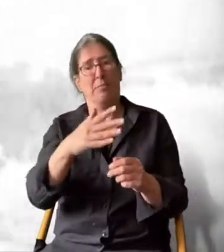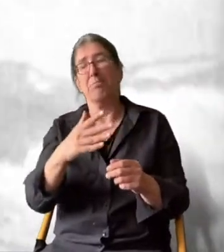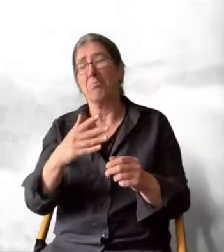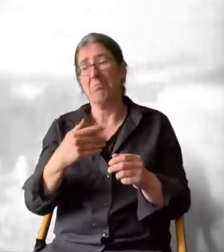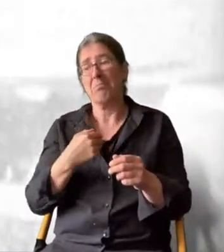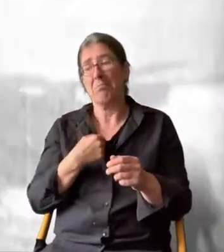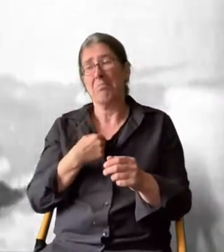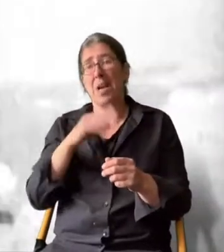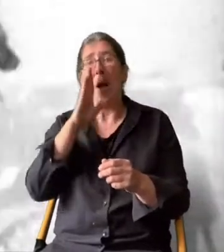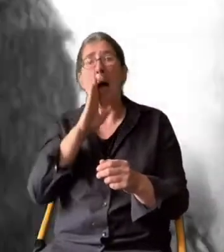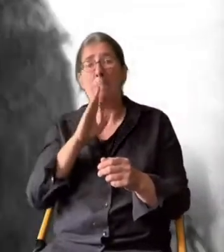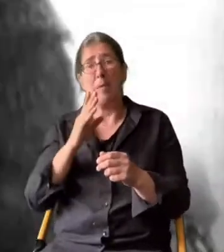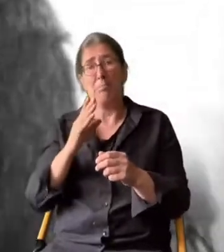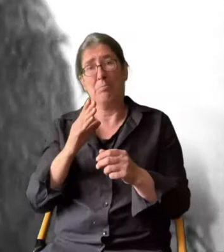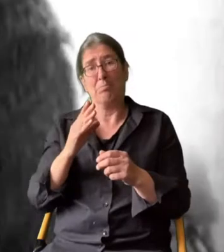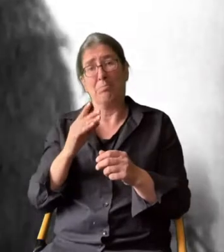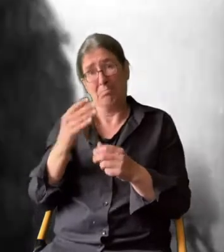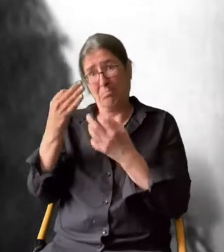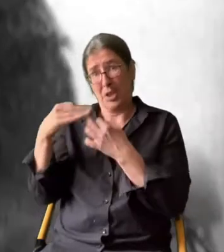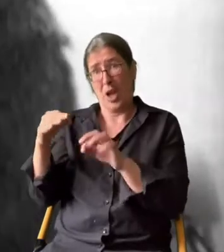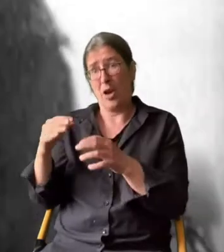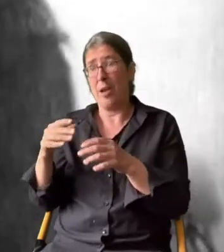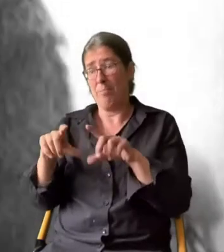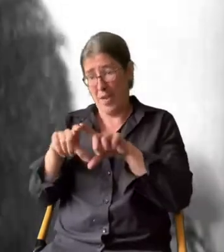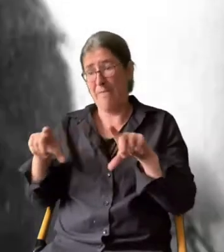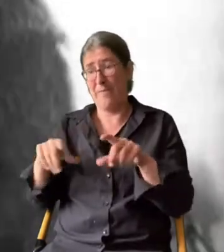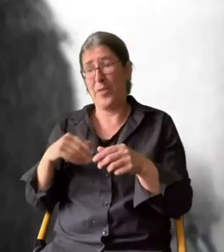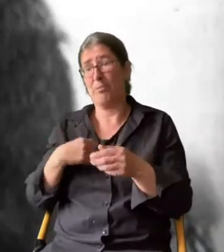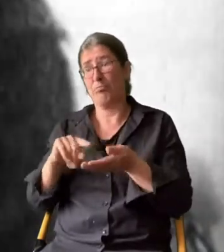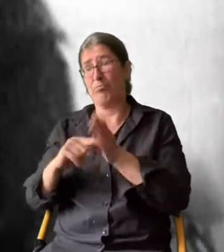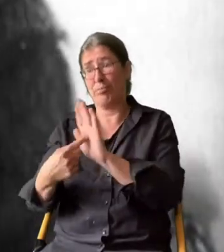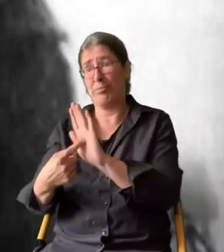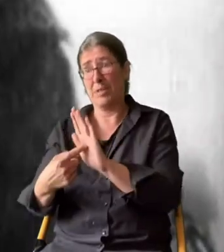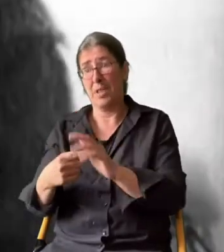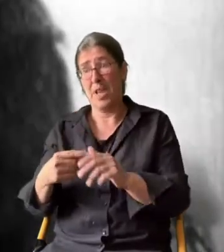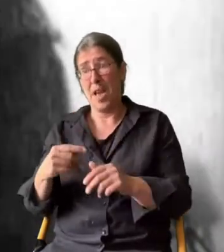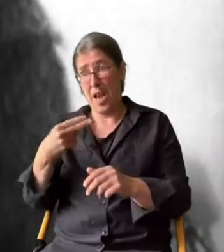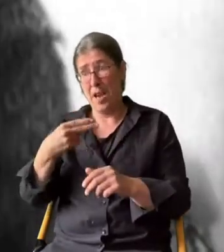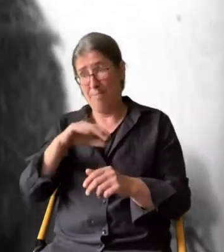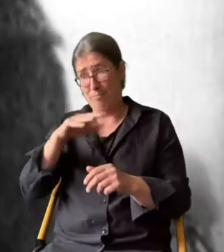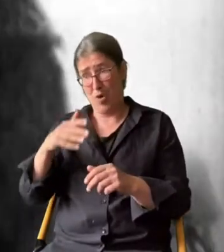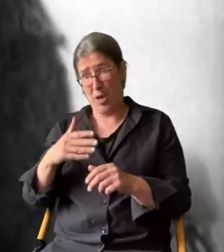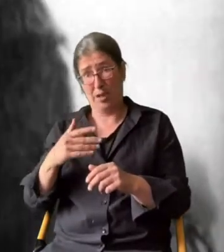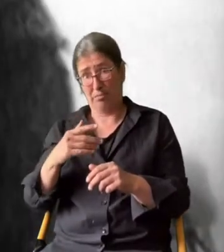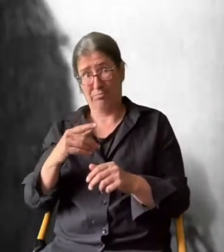Brief, an dem Kaiser im Exil zeigt, was Hindenburg von Demokratie wirklich hält.